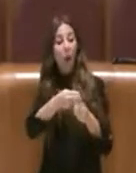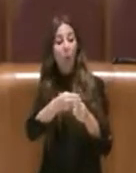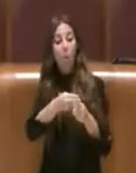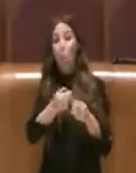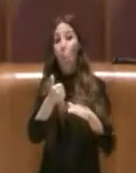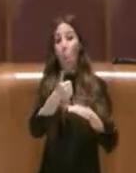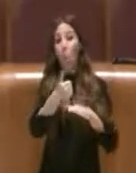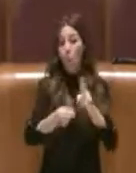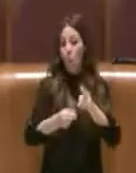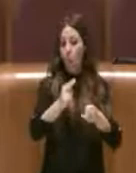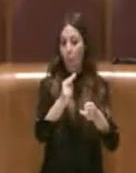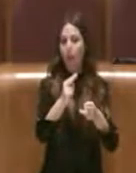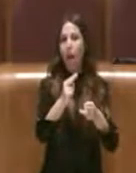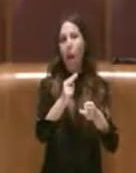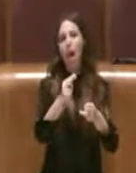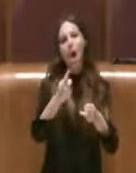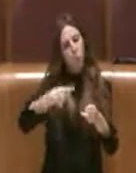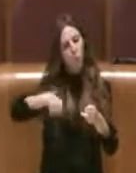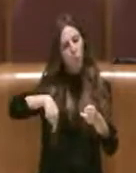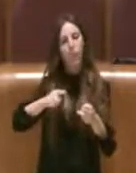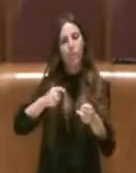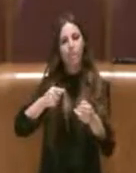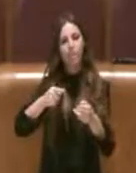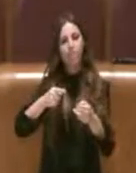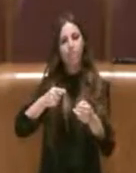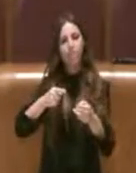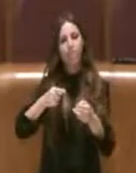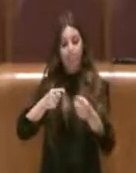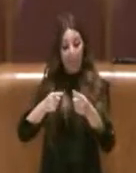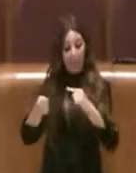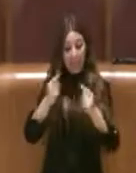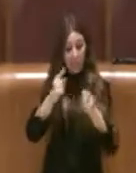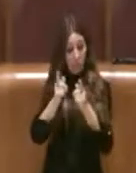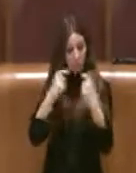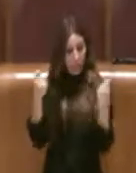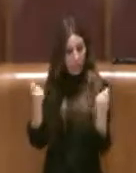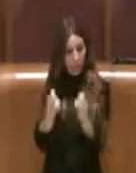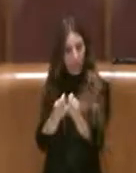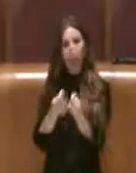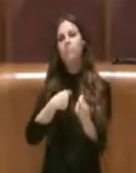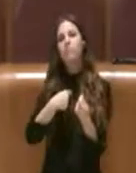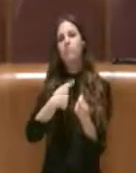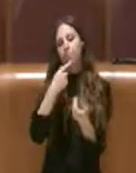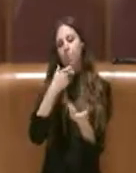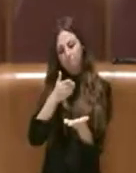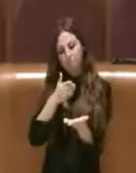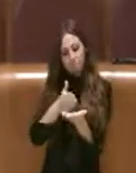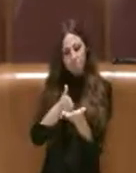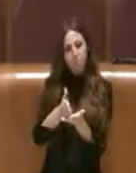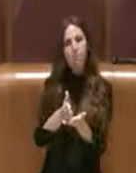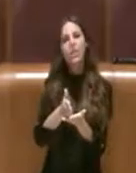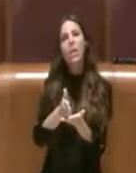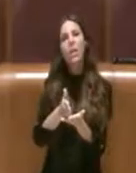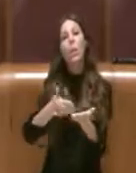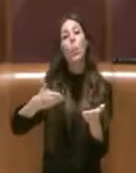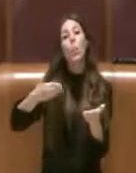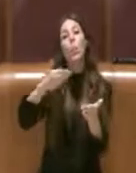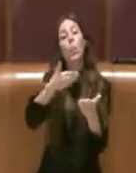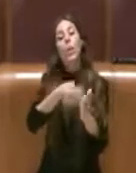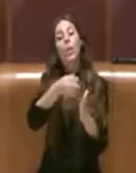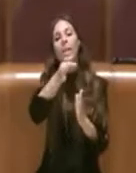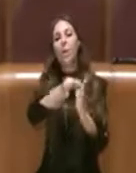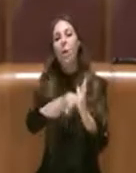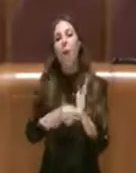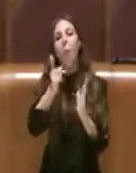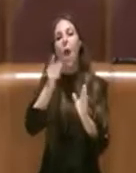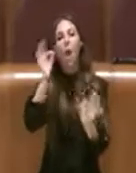presentato, come poi diremo nel corso della discussione generale, questa proposta di regolamento con l'intento di dare